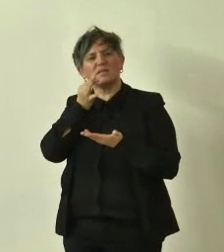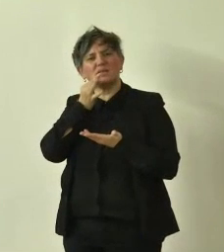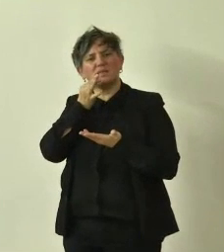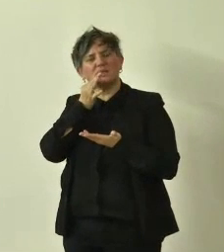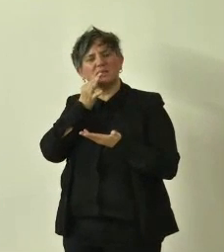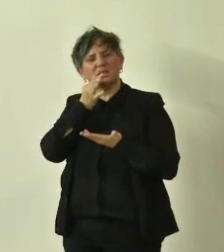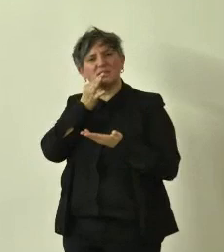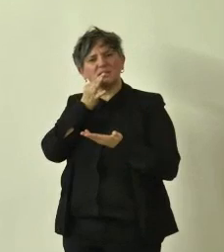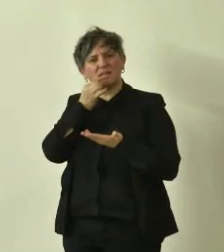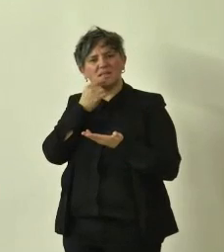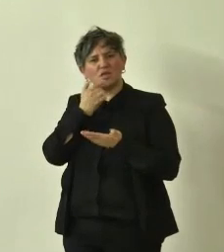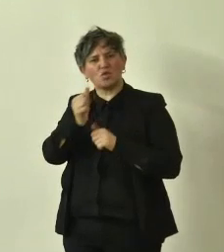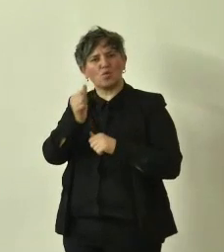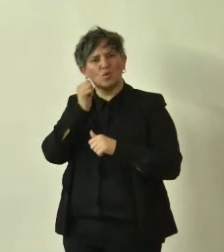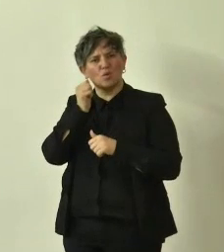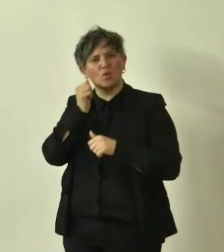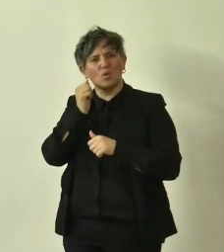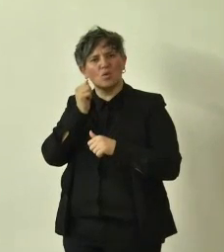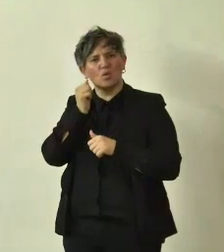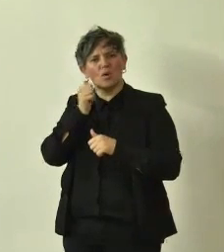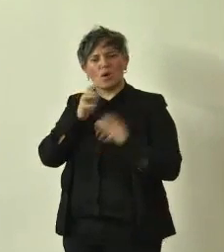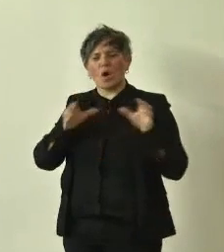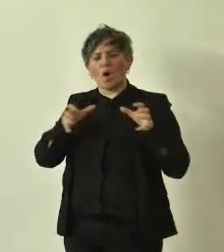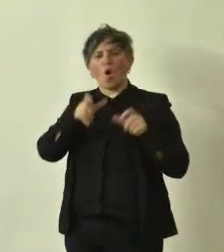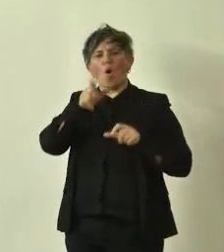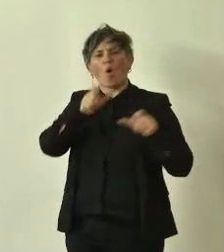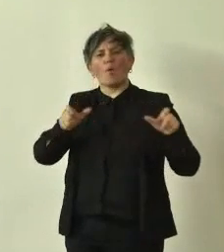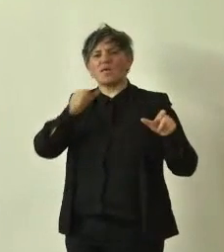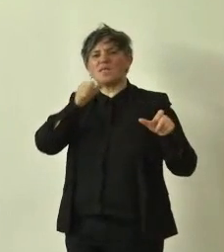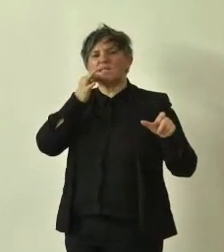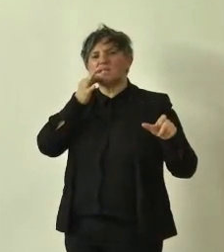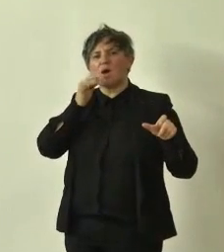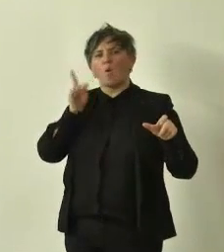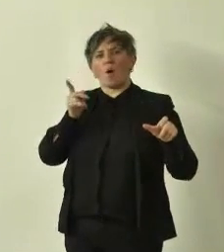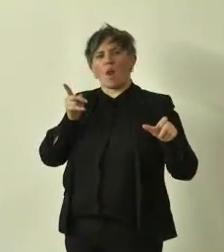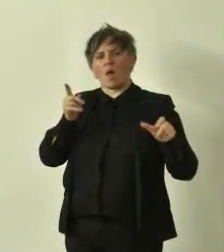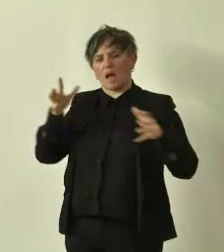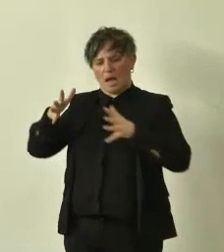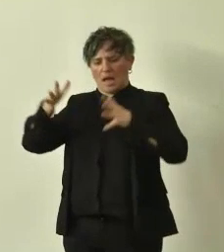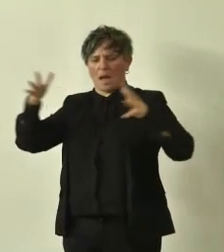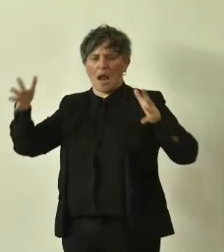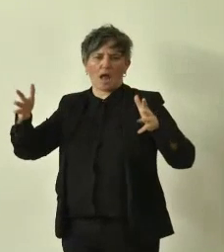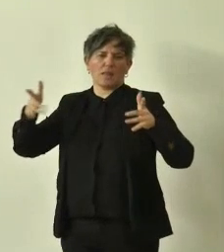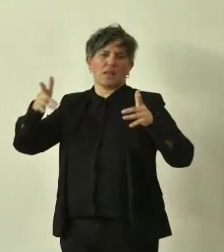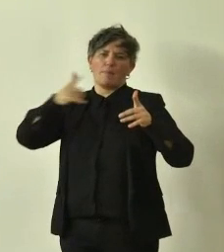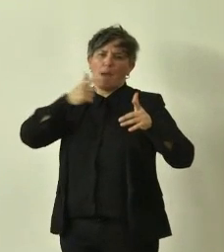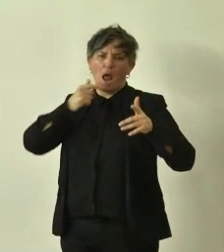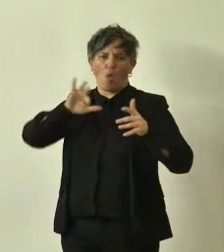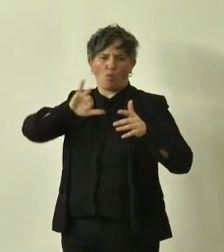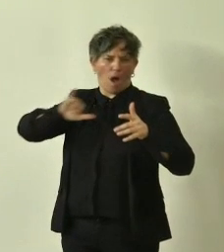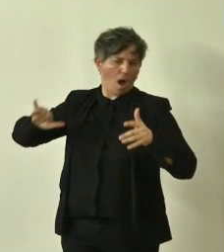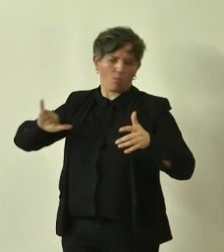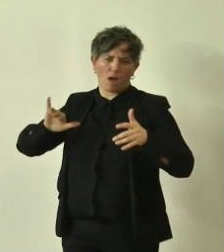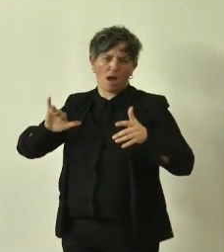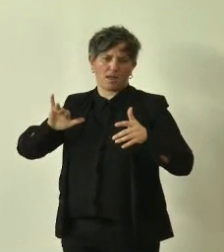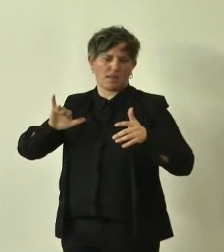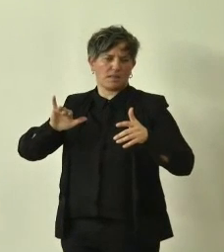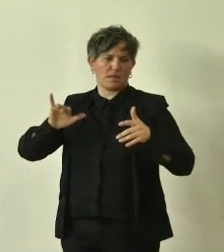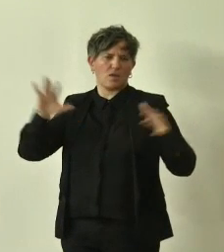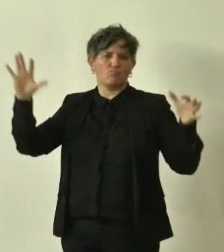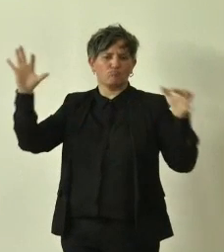che può avere l'albero per la comunità al di là della sua grandezza al di là della sua bellezza e per